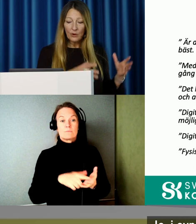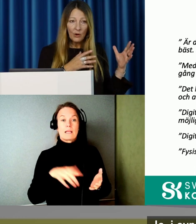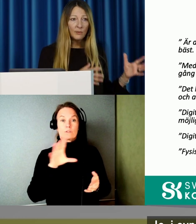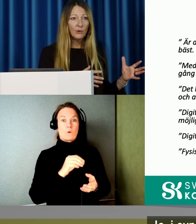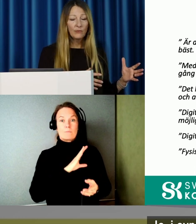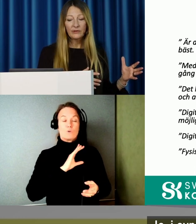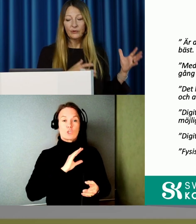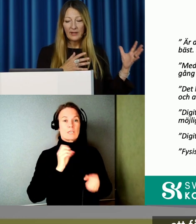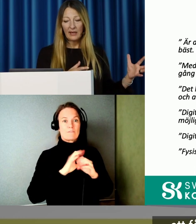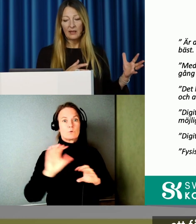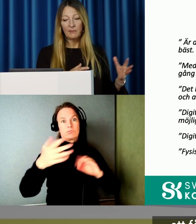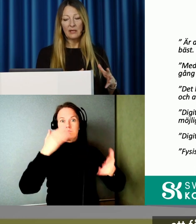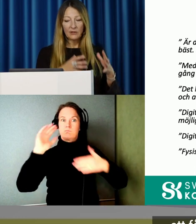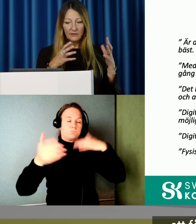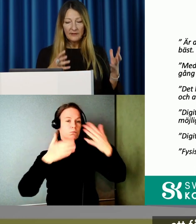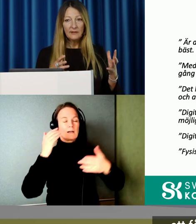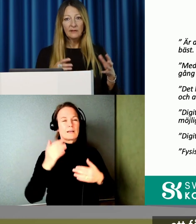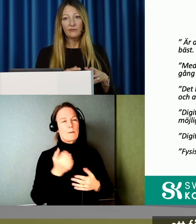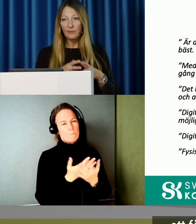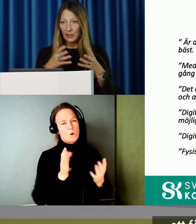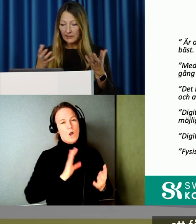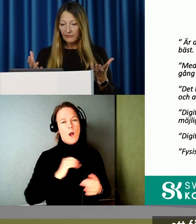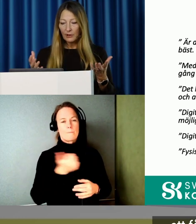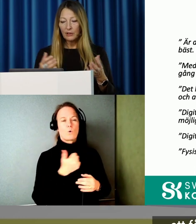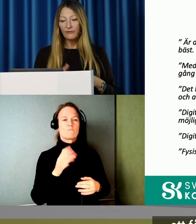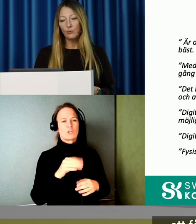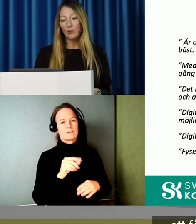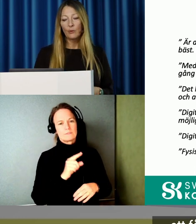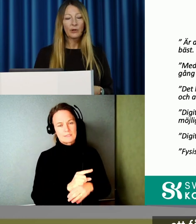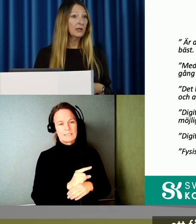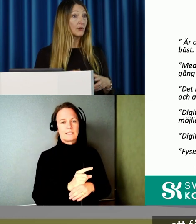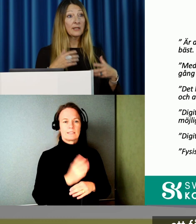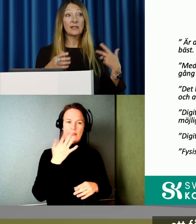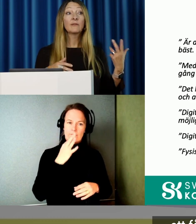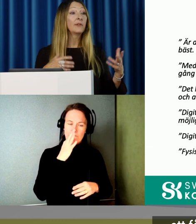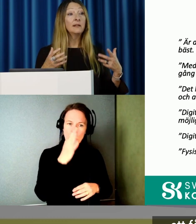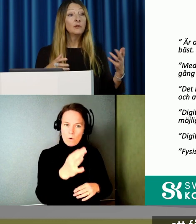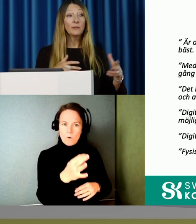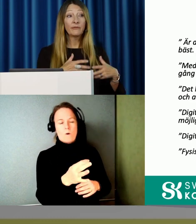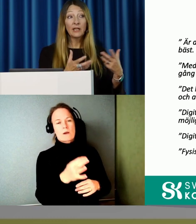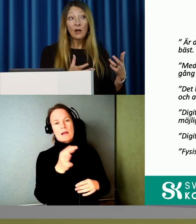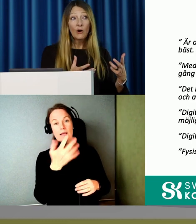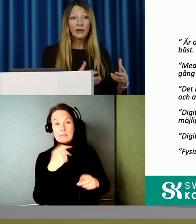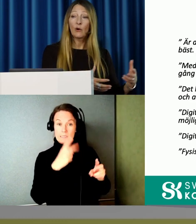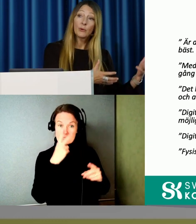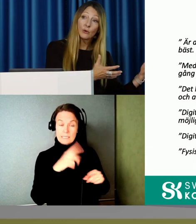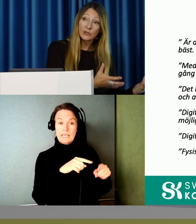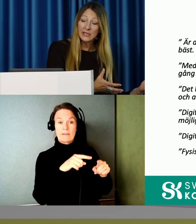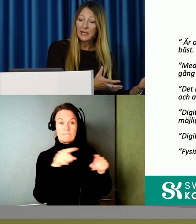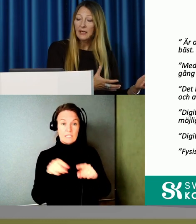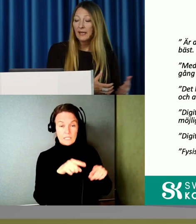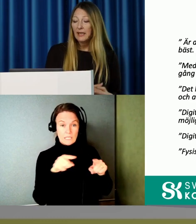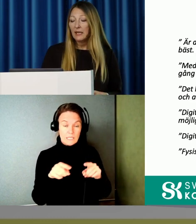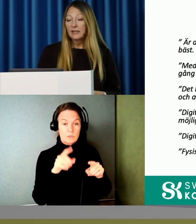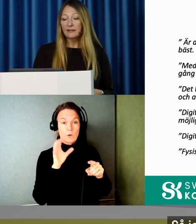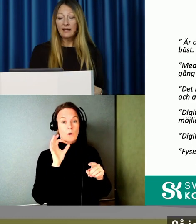Att många har behov av att få tänka mer, ta tid, få möjlighet till följdfrågor. Kanske kunna se en video med en förklaring om hur det går